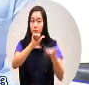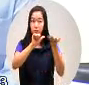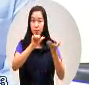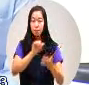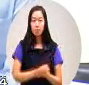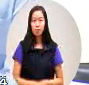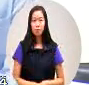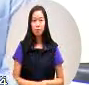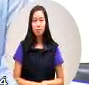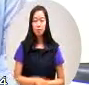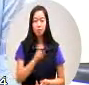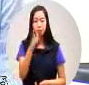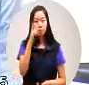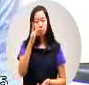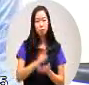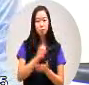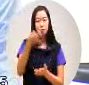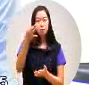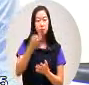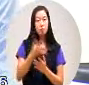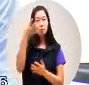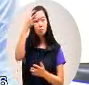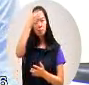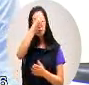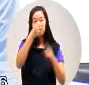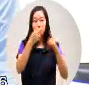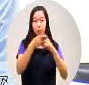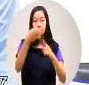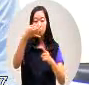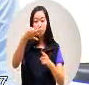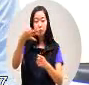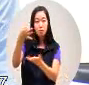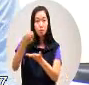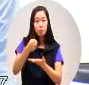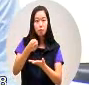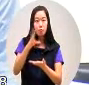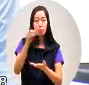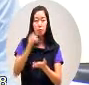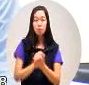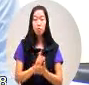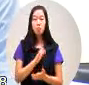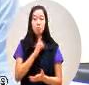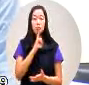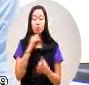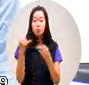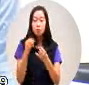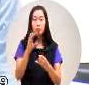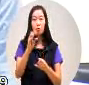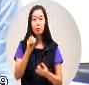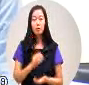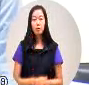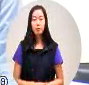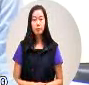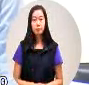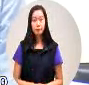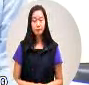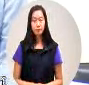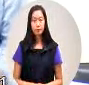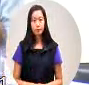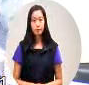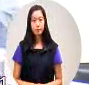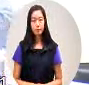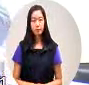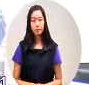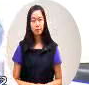要领老人津贴有没有排付条款来请局长答复一下来